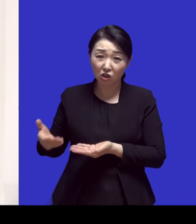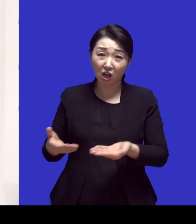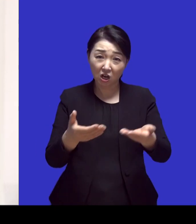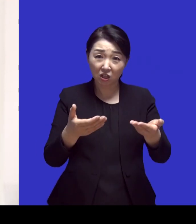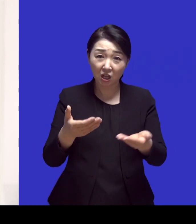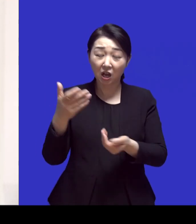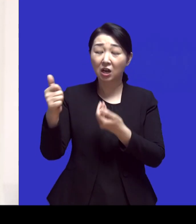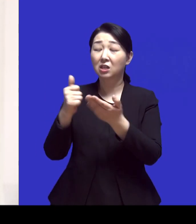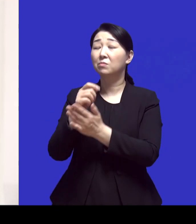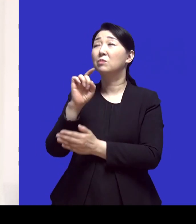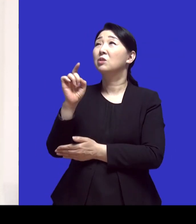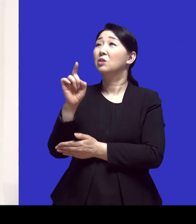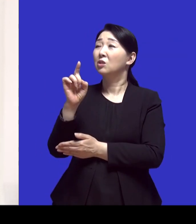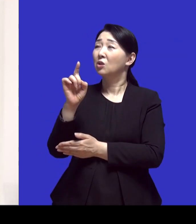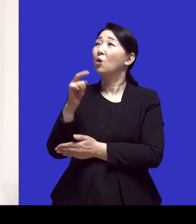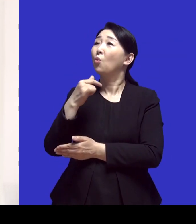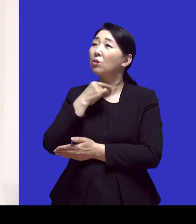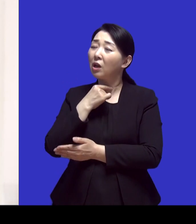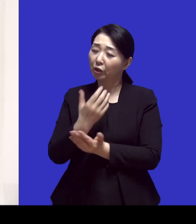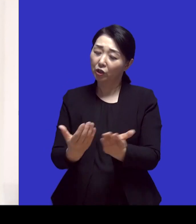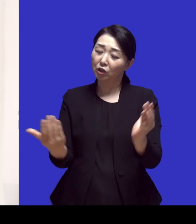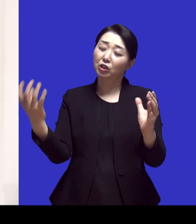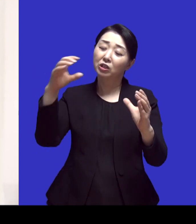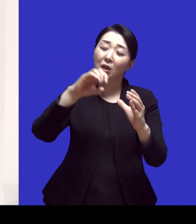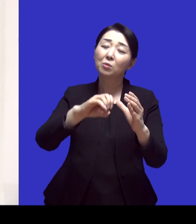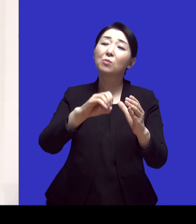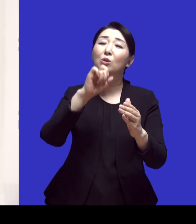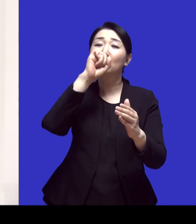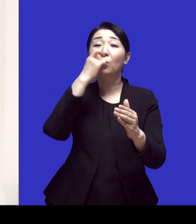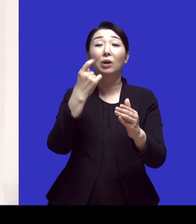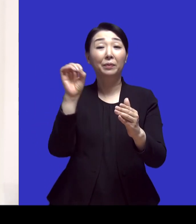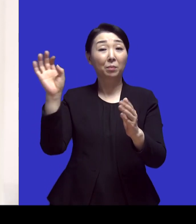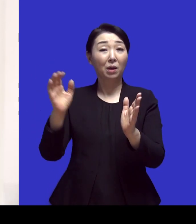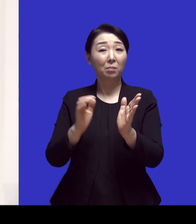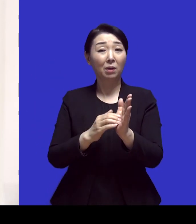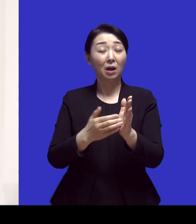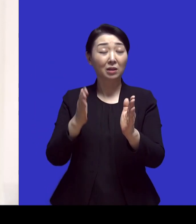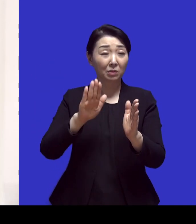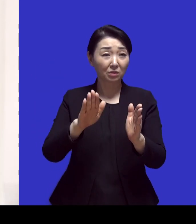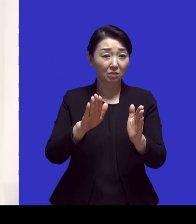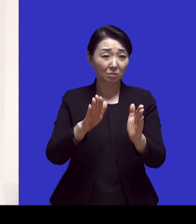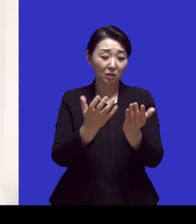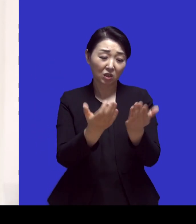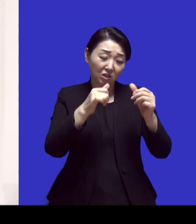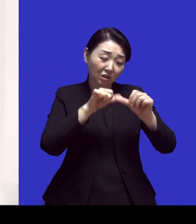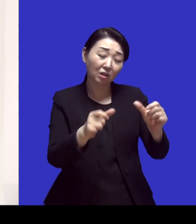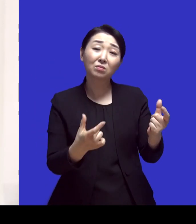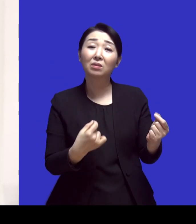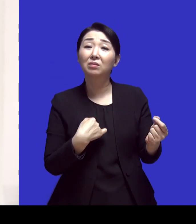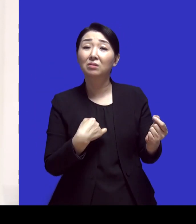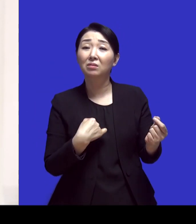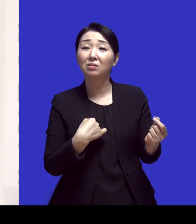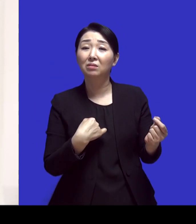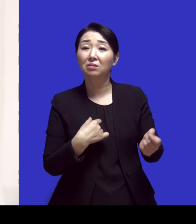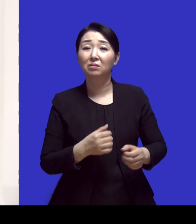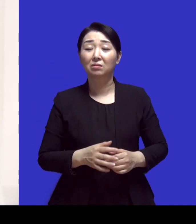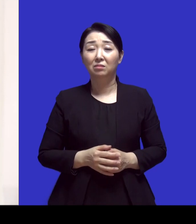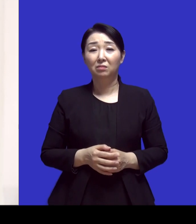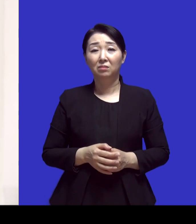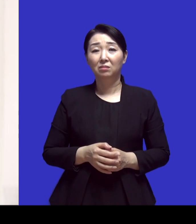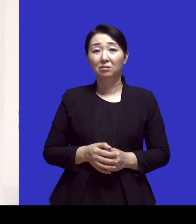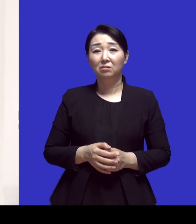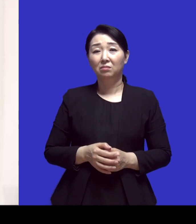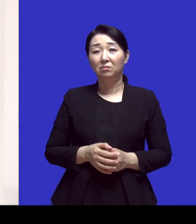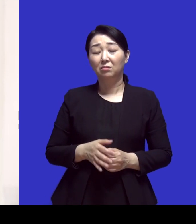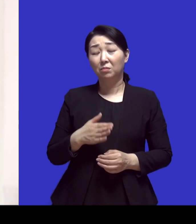무언가를 담을 수 있는 그릇이었으면 좋겠다고 생각했는데 아무 소용없는 깨진 그릇 같아요 그러고 이제 울고